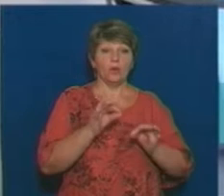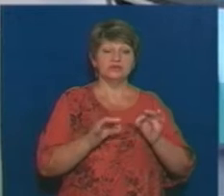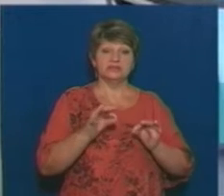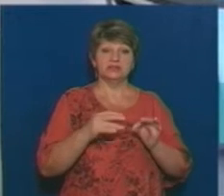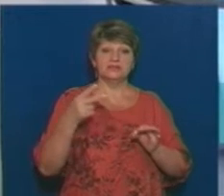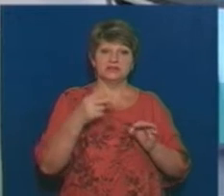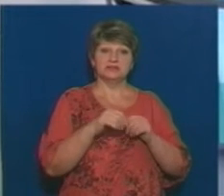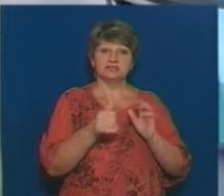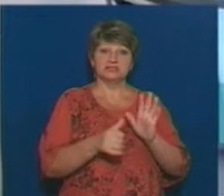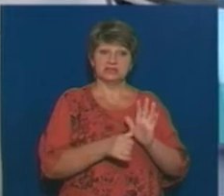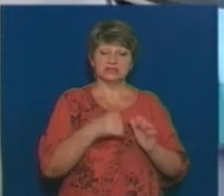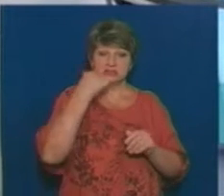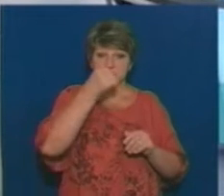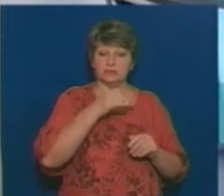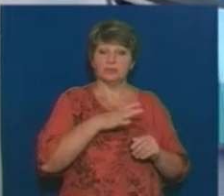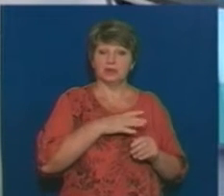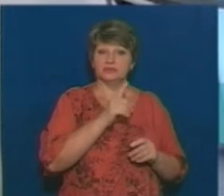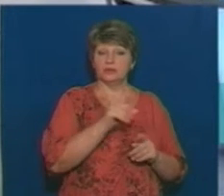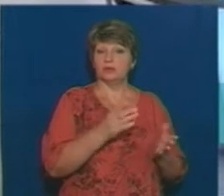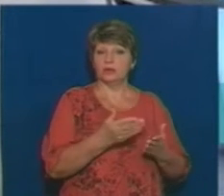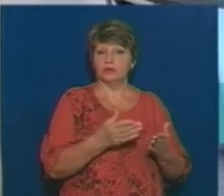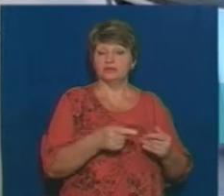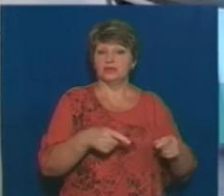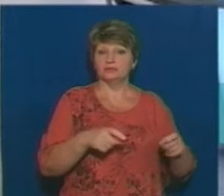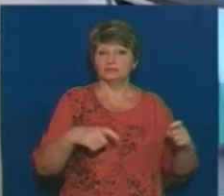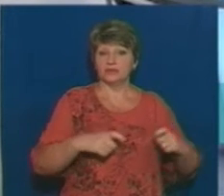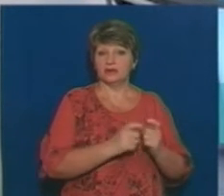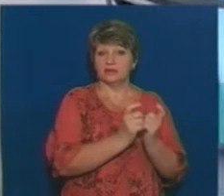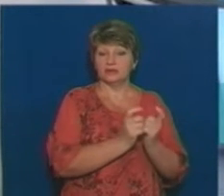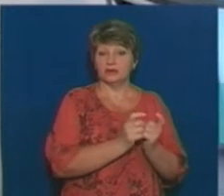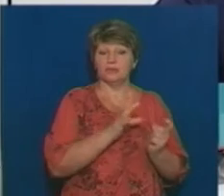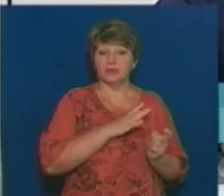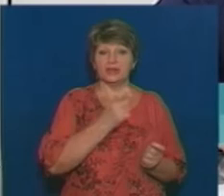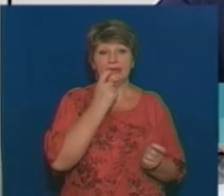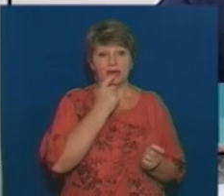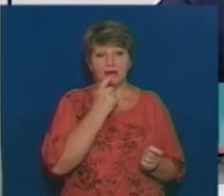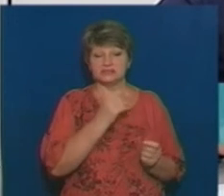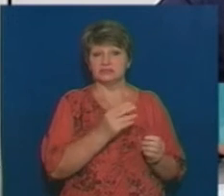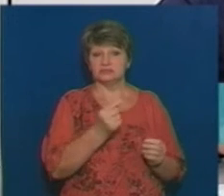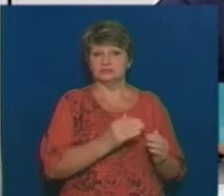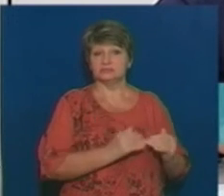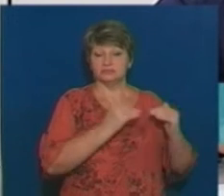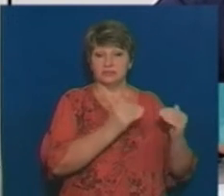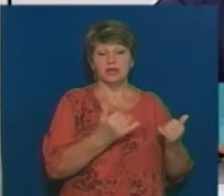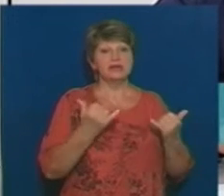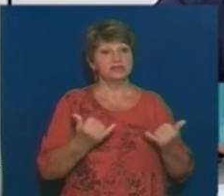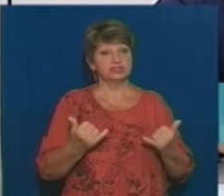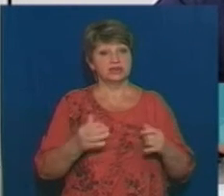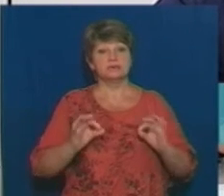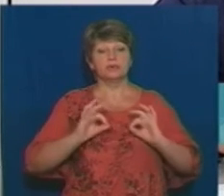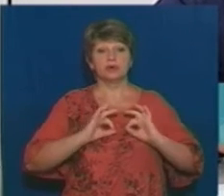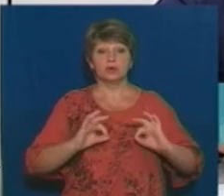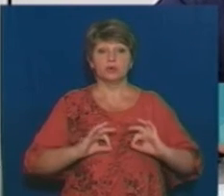конфлікт, і тоді говорилося про те, що ціни чи не найбільше завищені якраз на яйця. Ну, зараз прокуратура через господарський суд